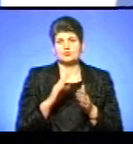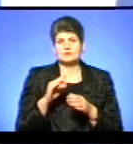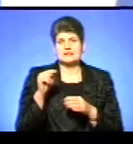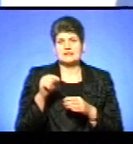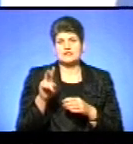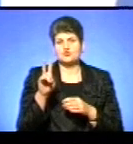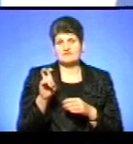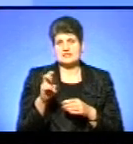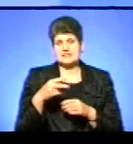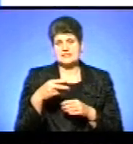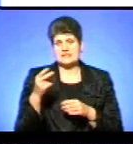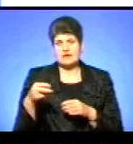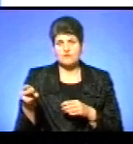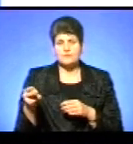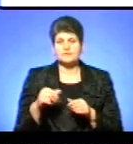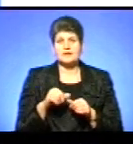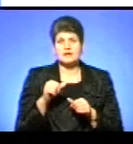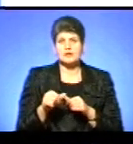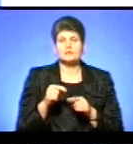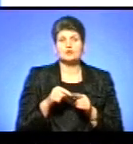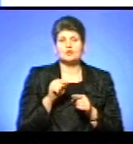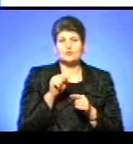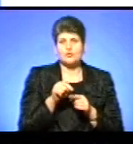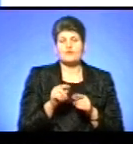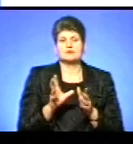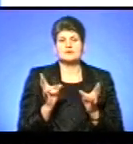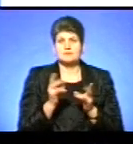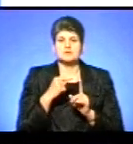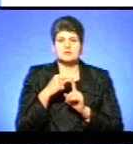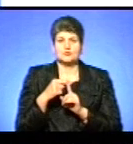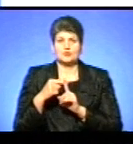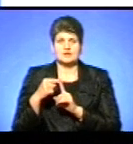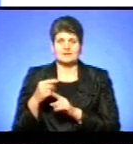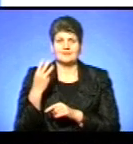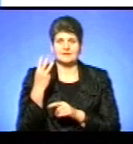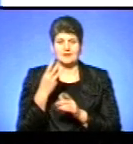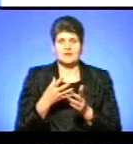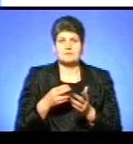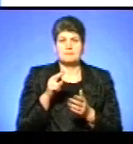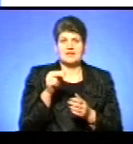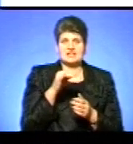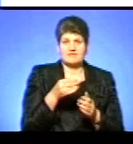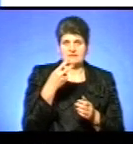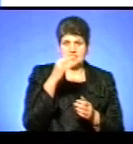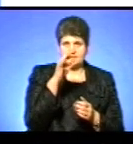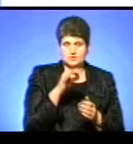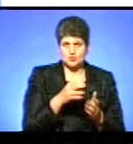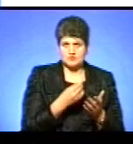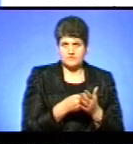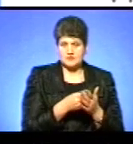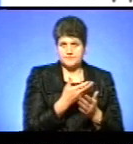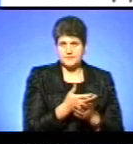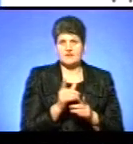1200 євро. Крім акцизу, у вартість розмитнення входить іще три платежі. ПДВ – 20% від вартості,